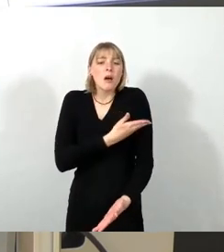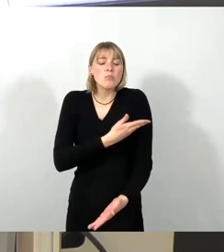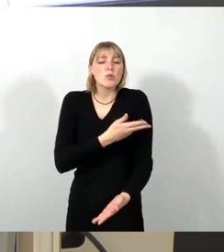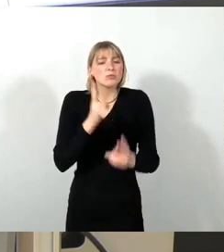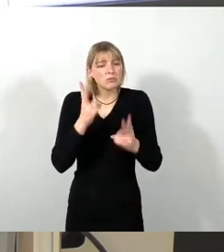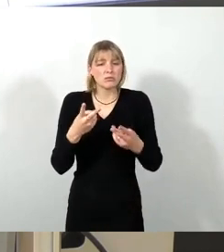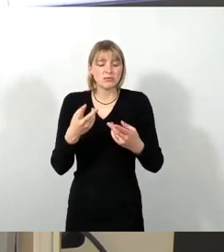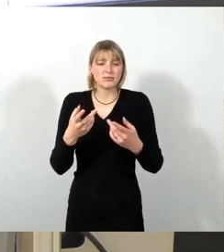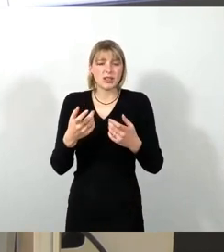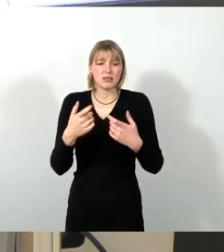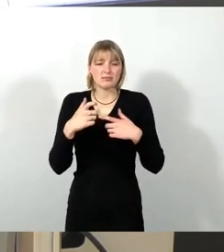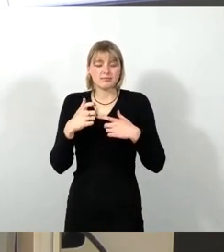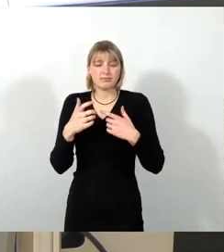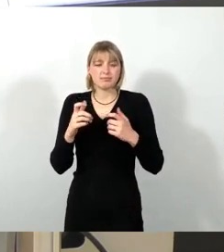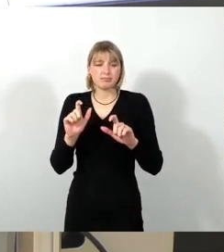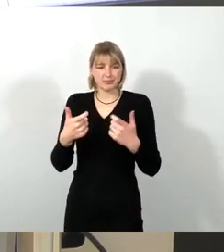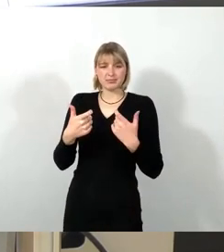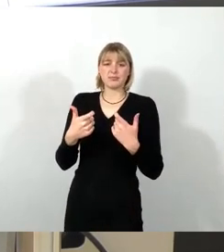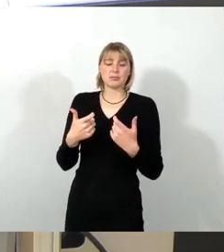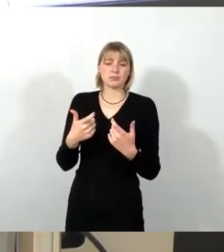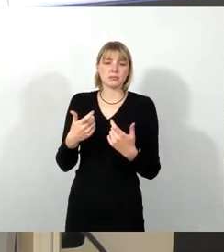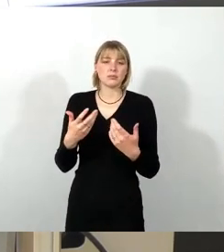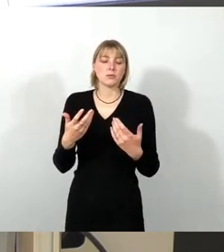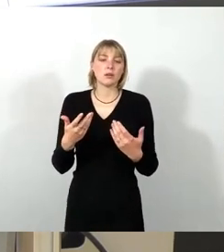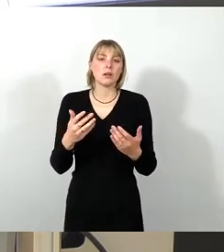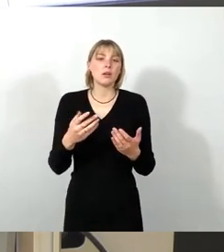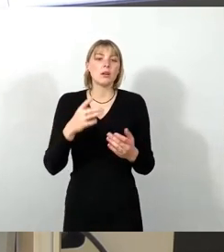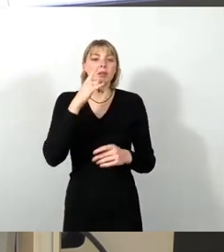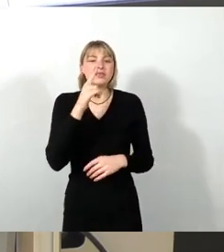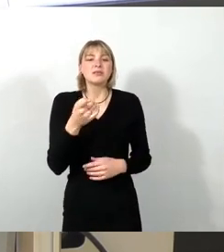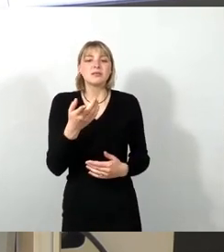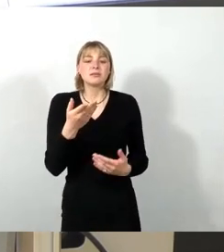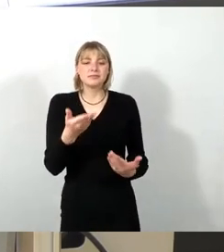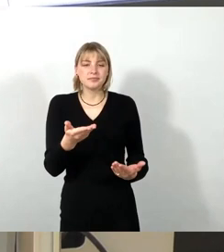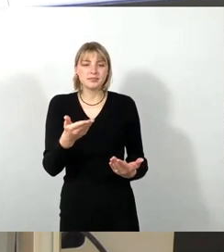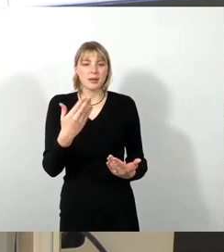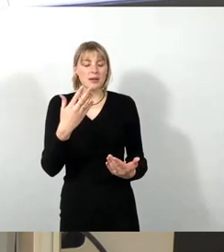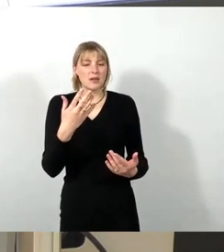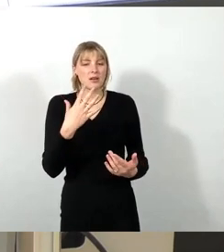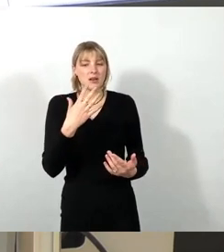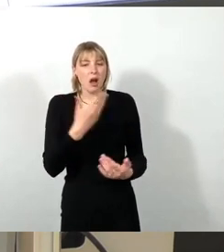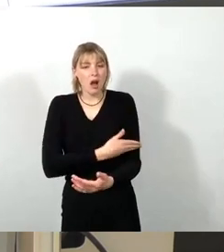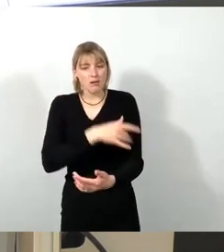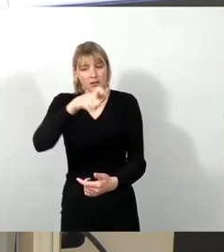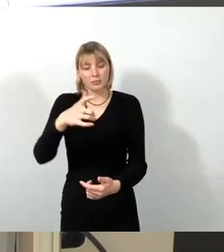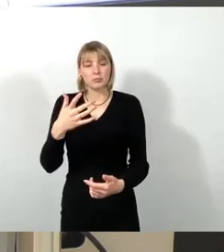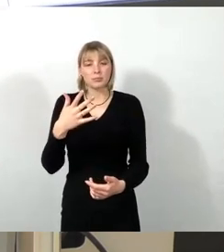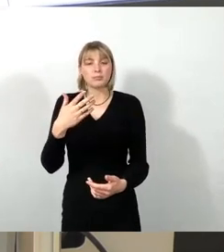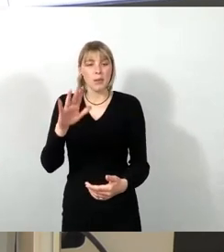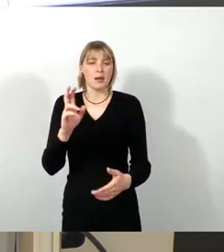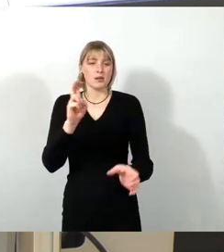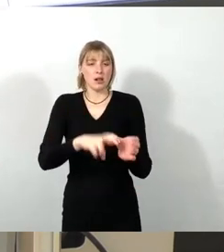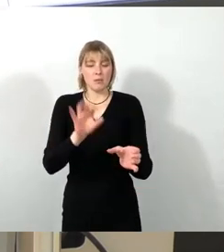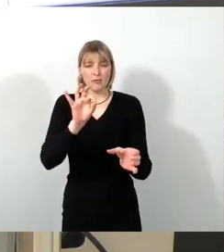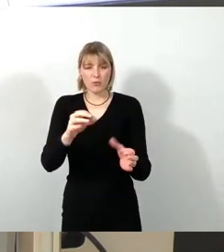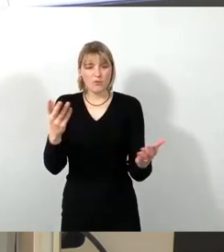Und alles, was dazu führt, dass armen Menschen mehr Teilhabe ermöglicht und so zum Beispiel auch,